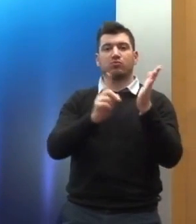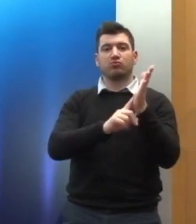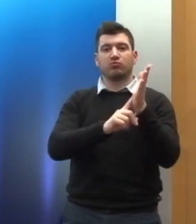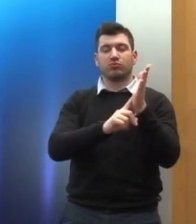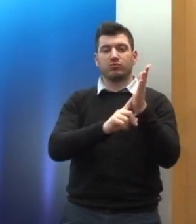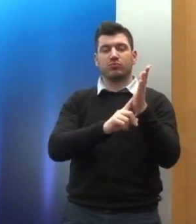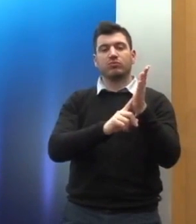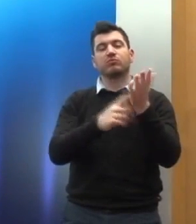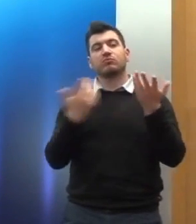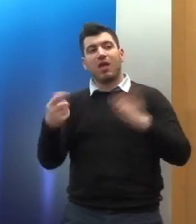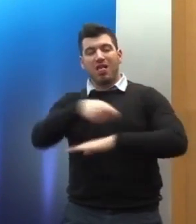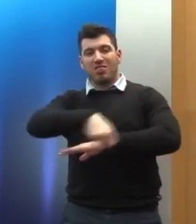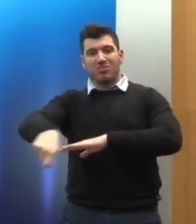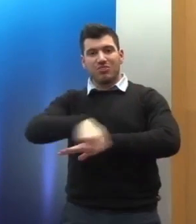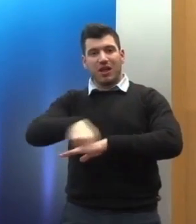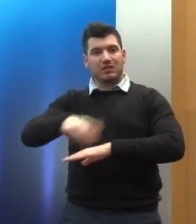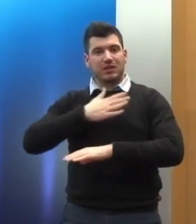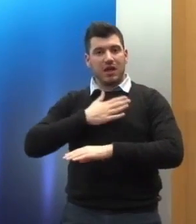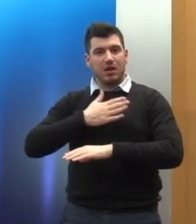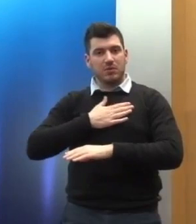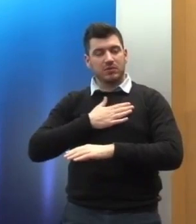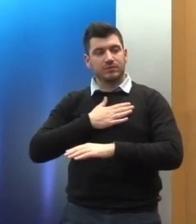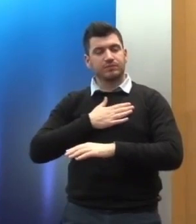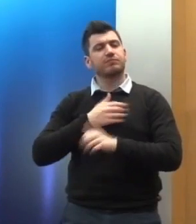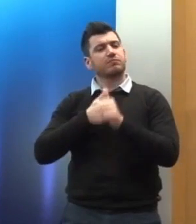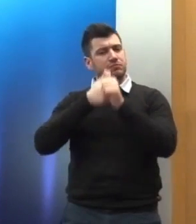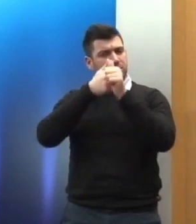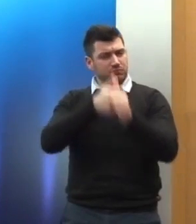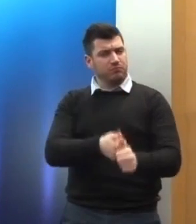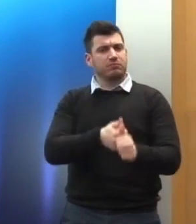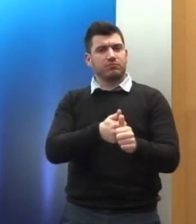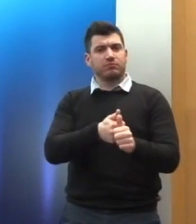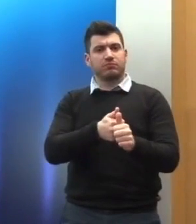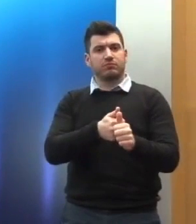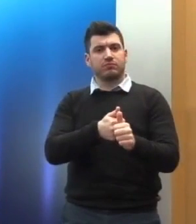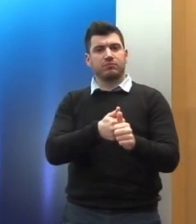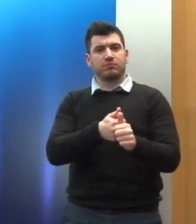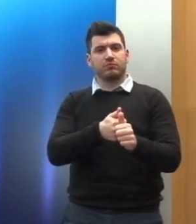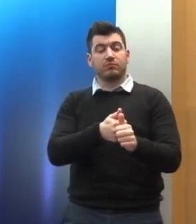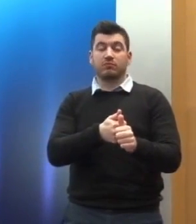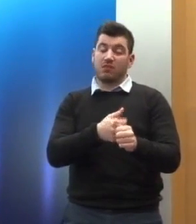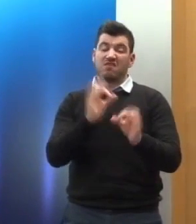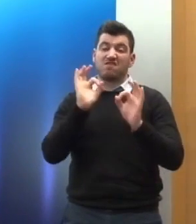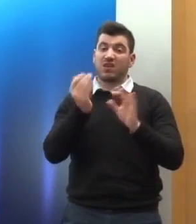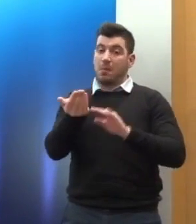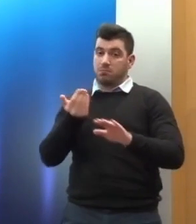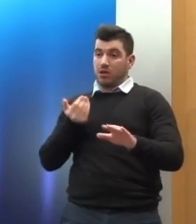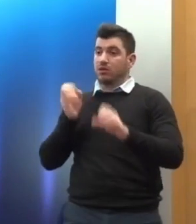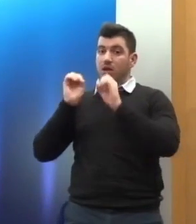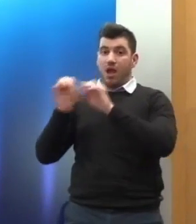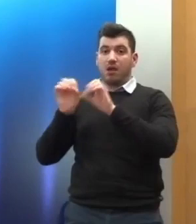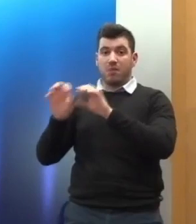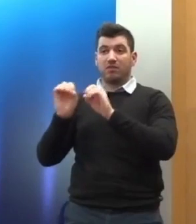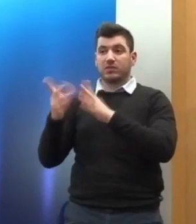Τα δικαστήριά μας εφαρμόζουν, και μάλιστα μετά από μια περίοδο εκπαίδευσης, τον